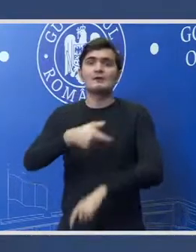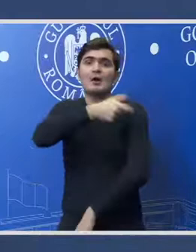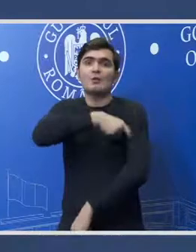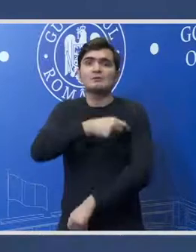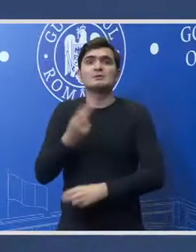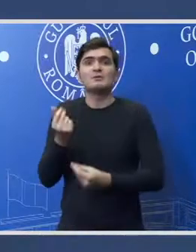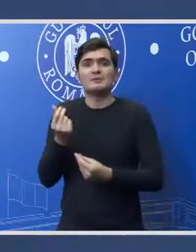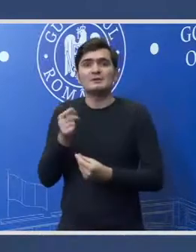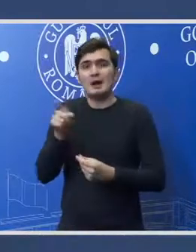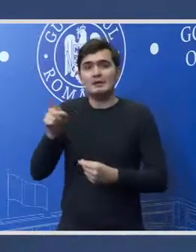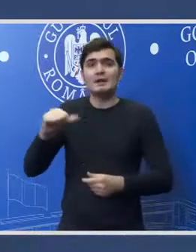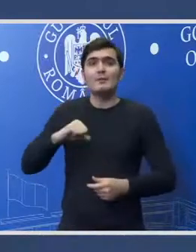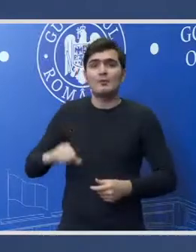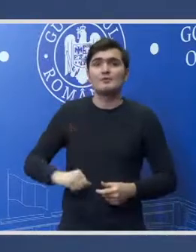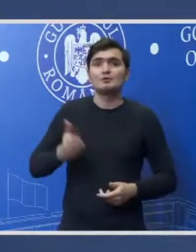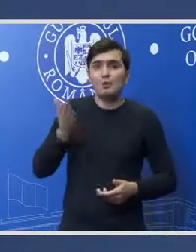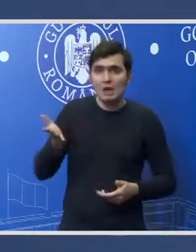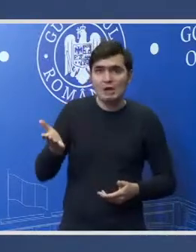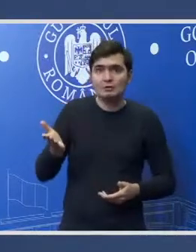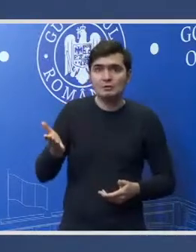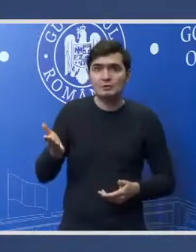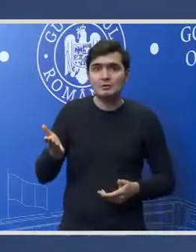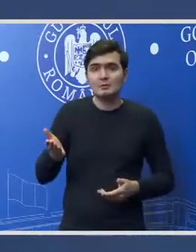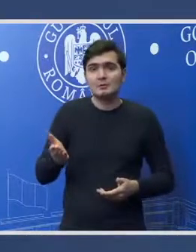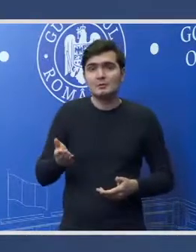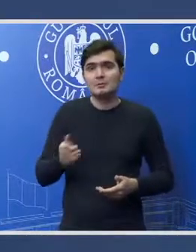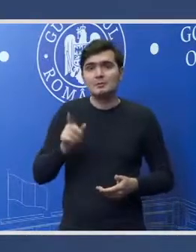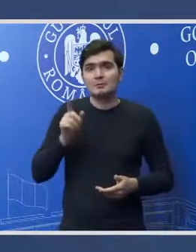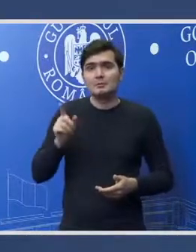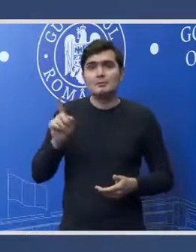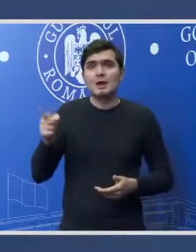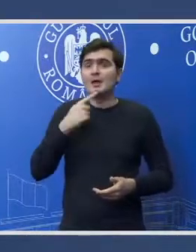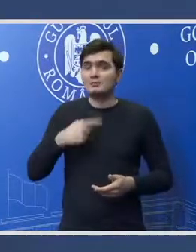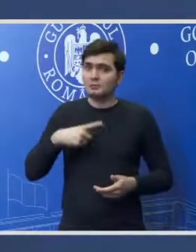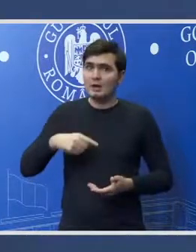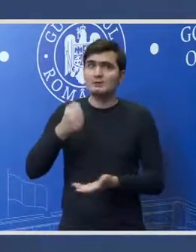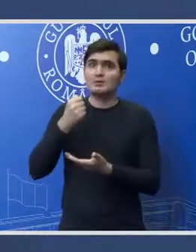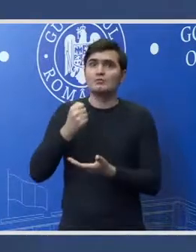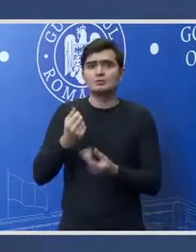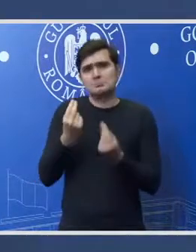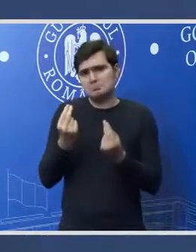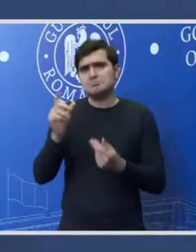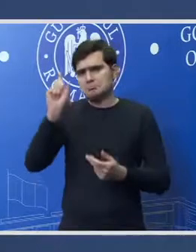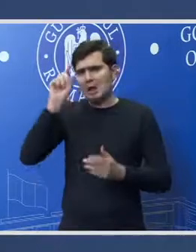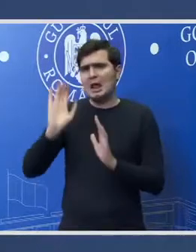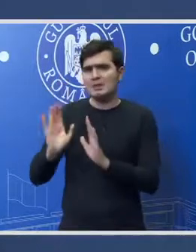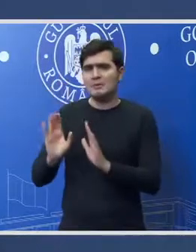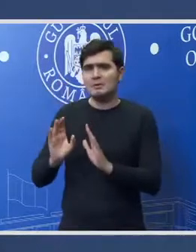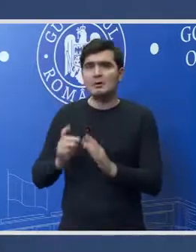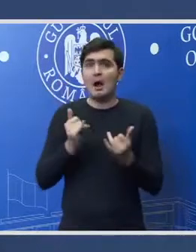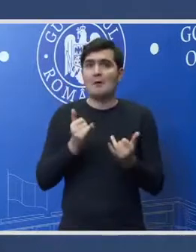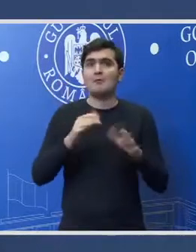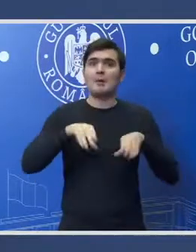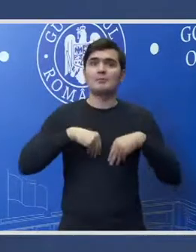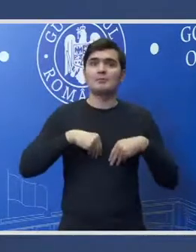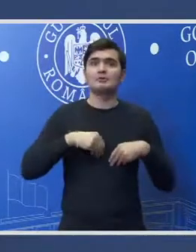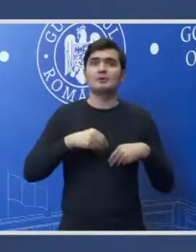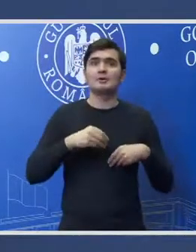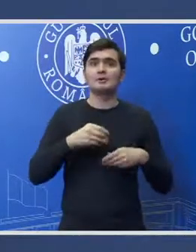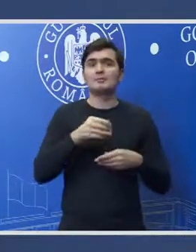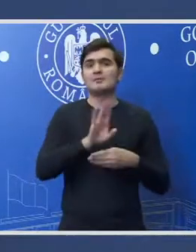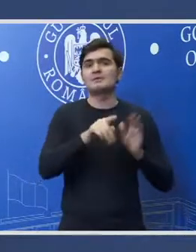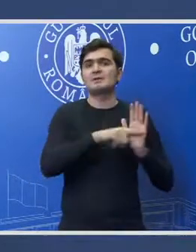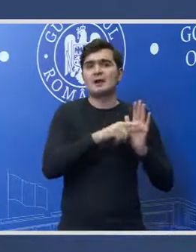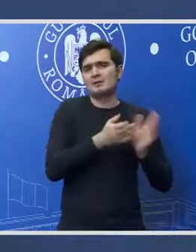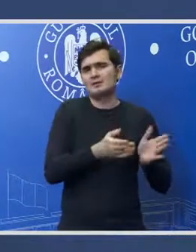de la profesioniști, cei care sunt profesioniști, spun că este un buget credibil, primește un aviz pozitiv. Dar,